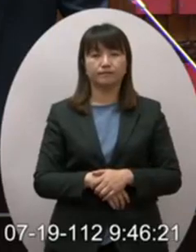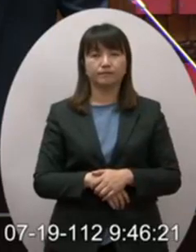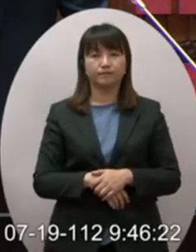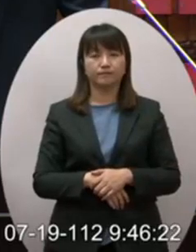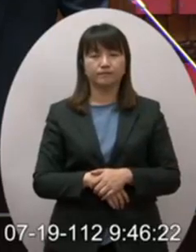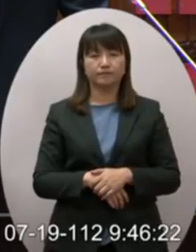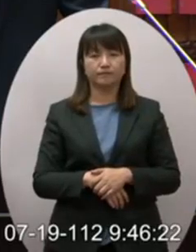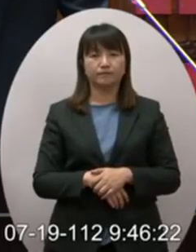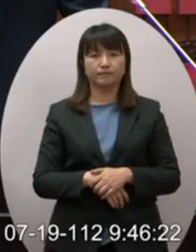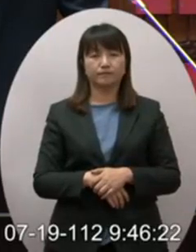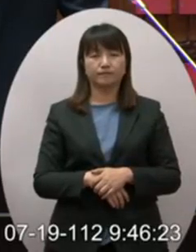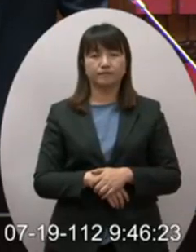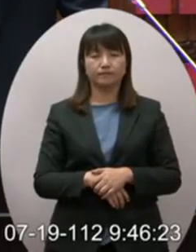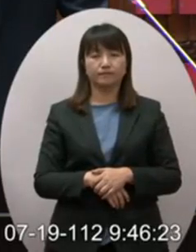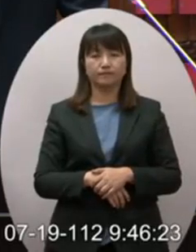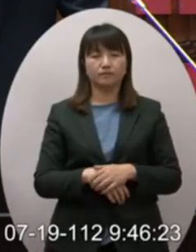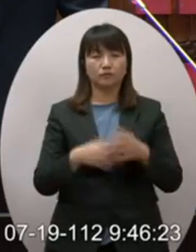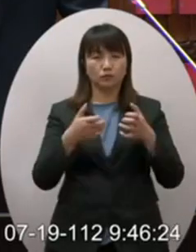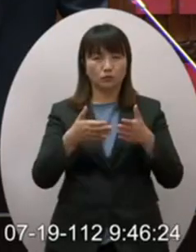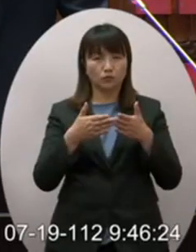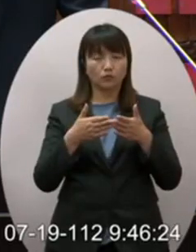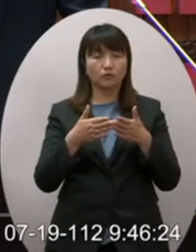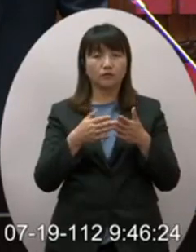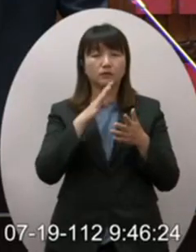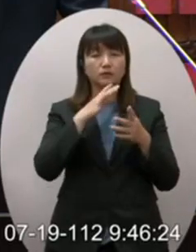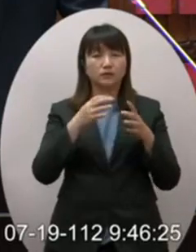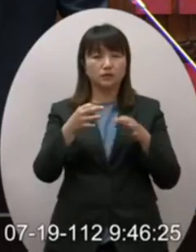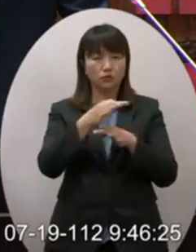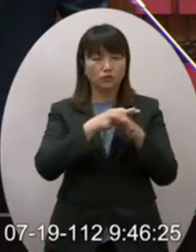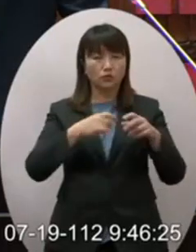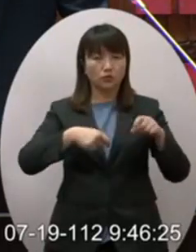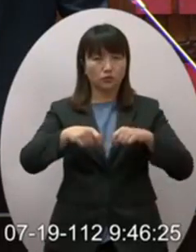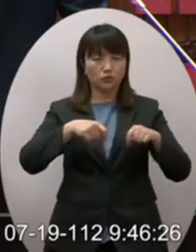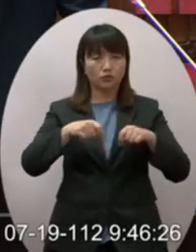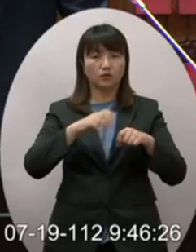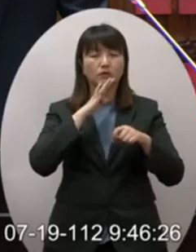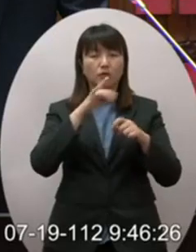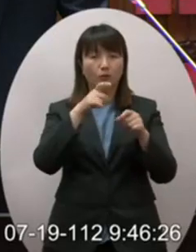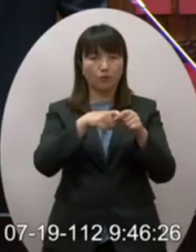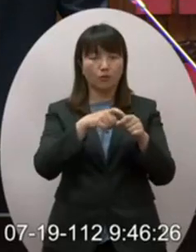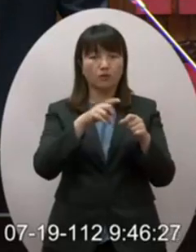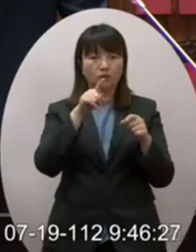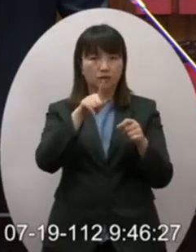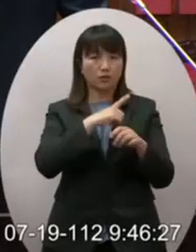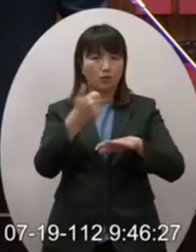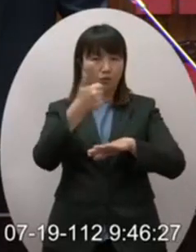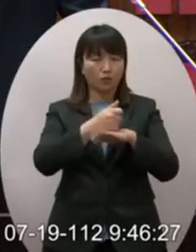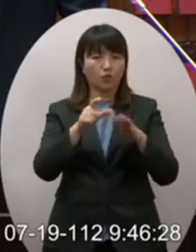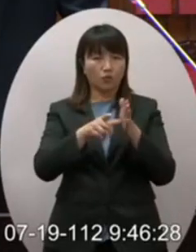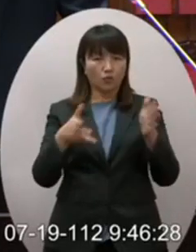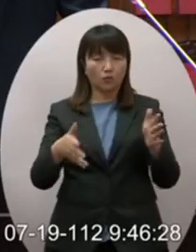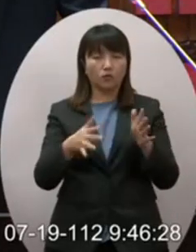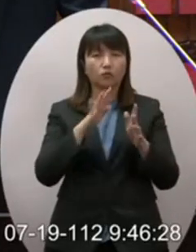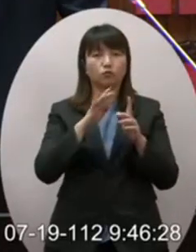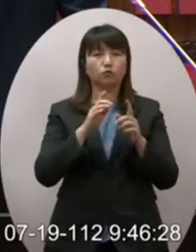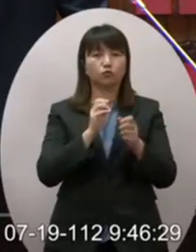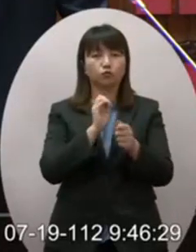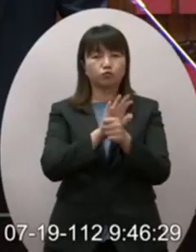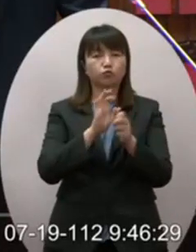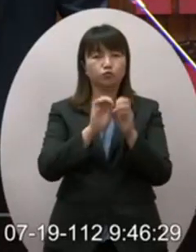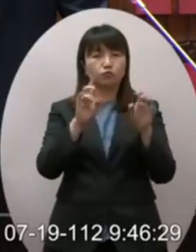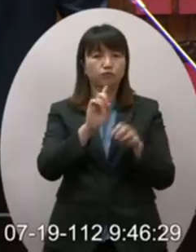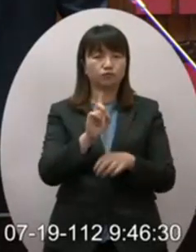這個我們最重要的經貿政策目標在您的任內您推動的是什麼